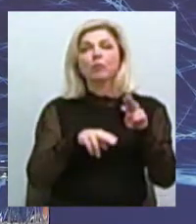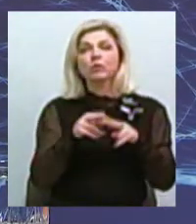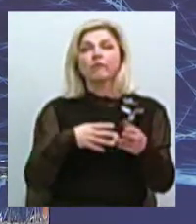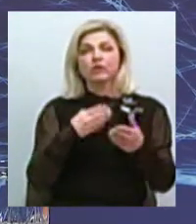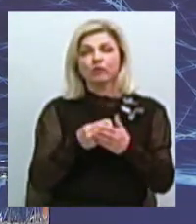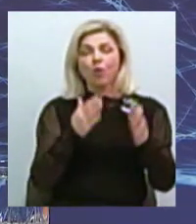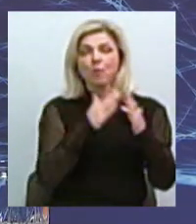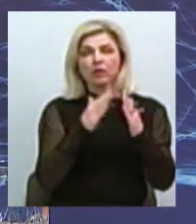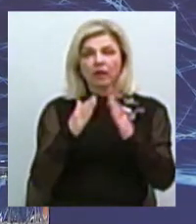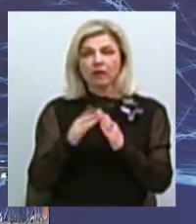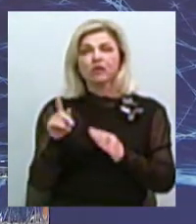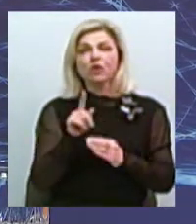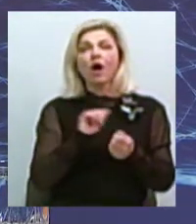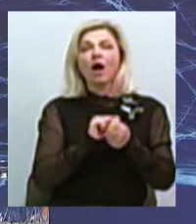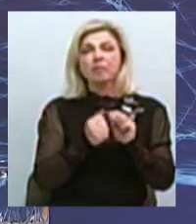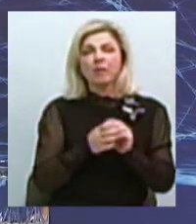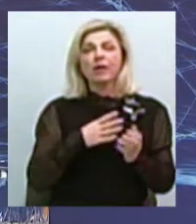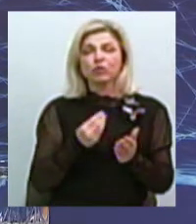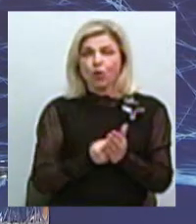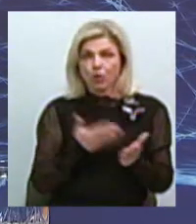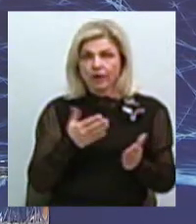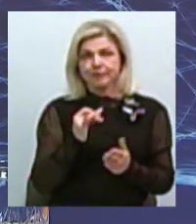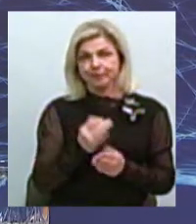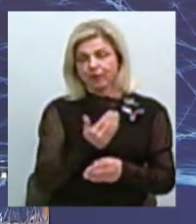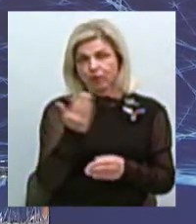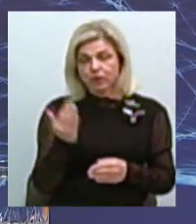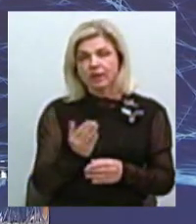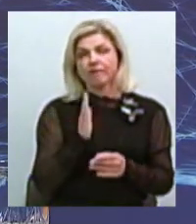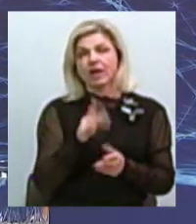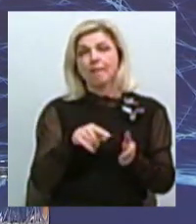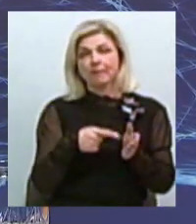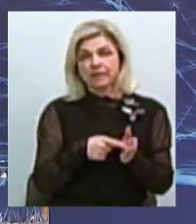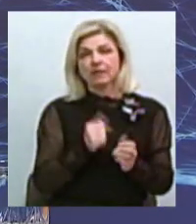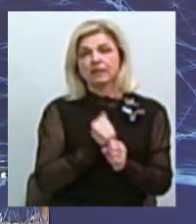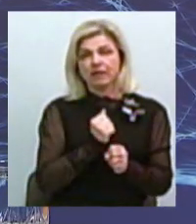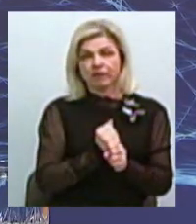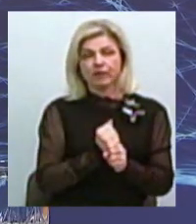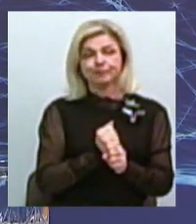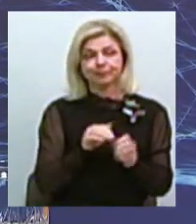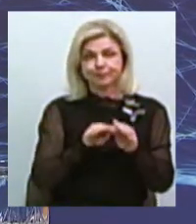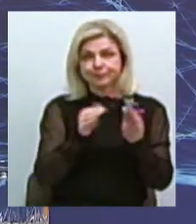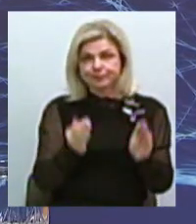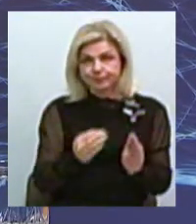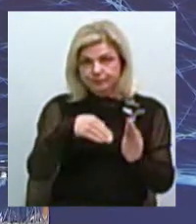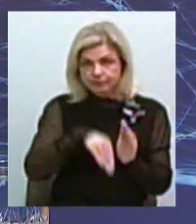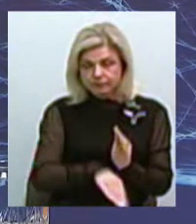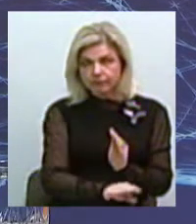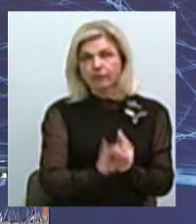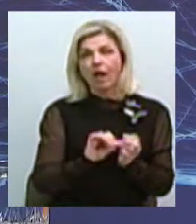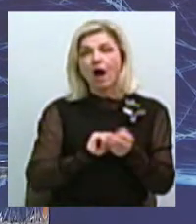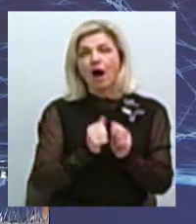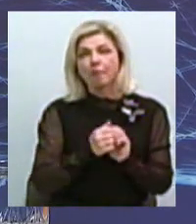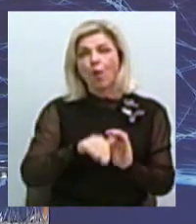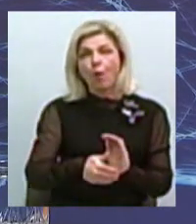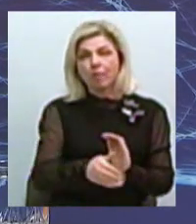каміння було дороге і, відповідно, вони безпосередньо в місті влаштовували штольні, копали камінь, залишалися,